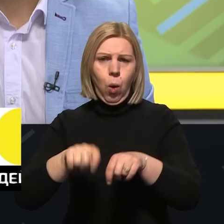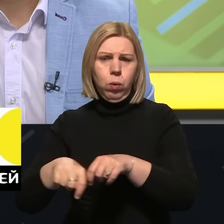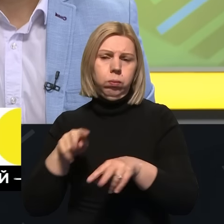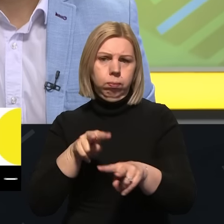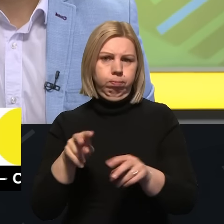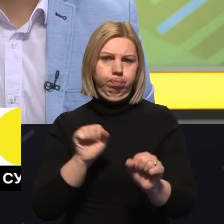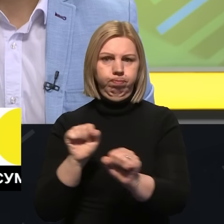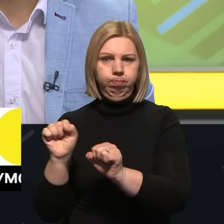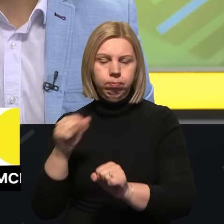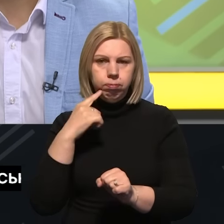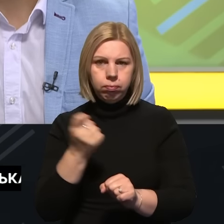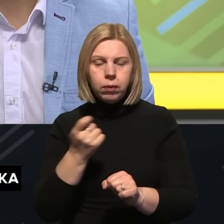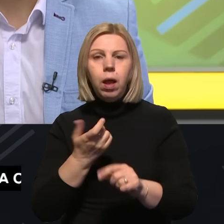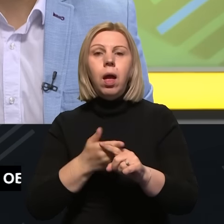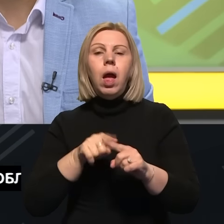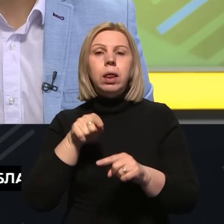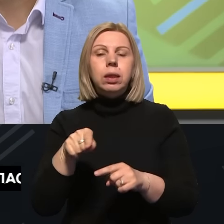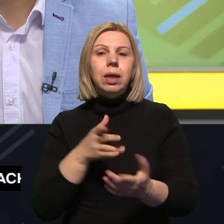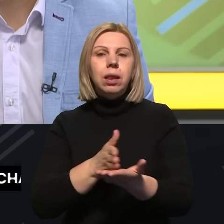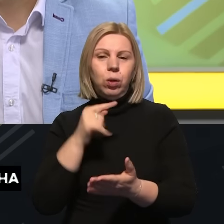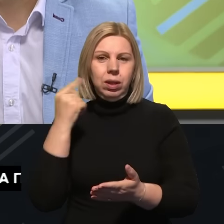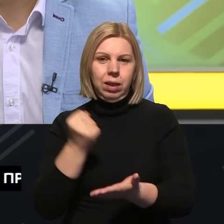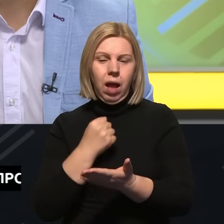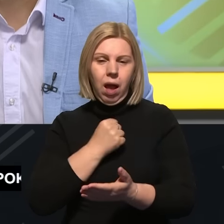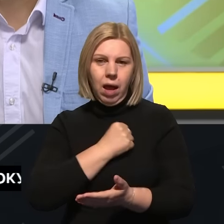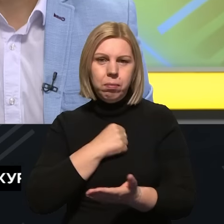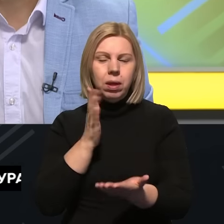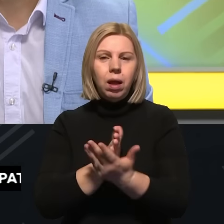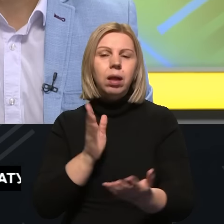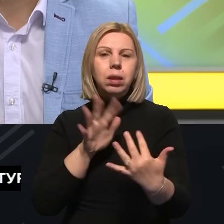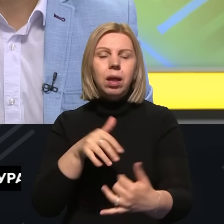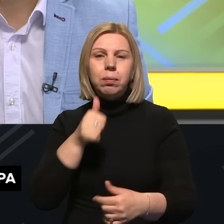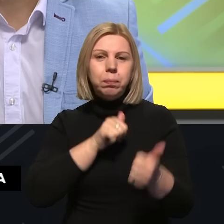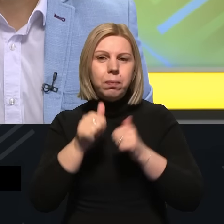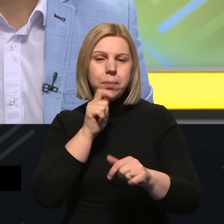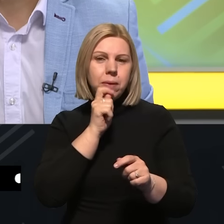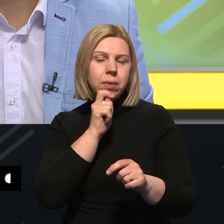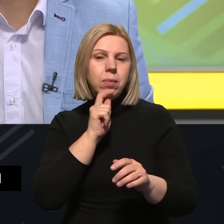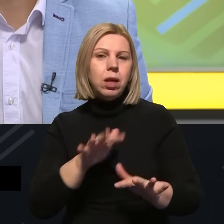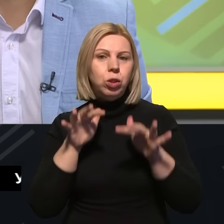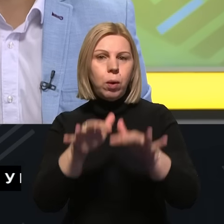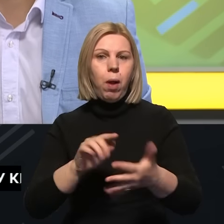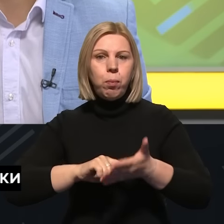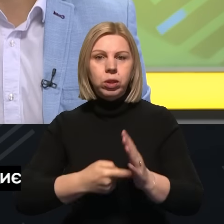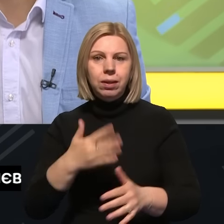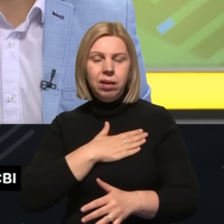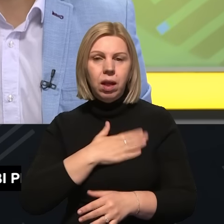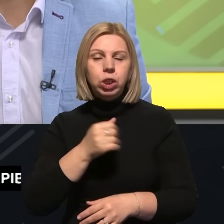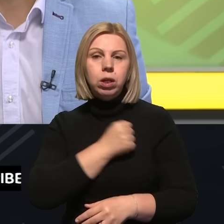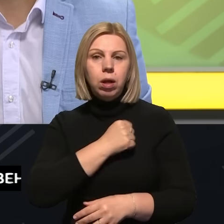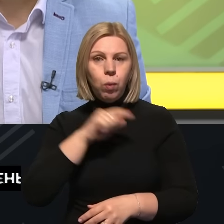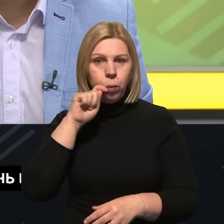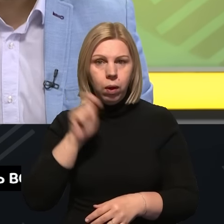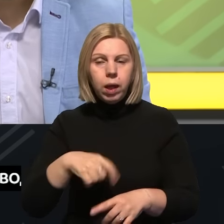оборони. Російська армія на цих напрямках і на всій лінії зіткнення не припиняє спроби і надалі штурмувати позиції наших захисників,